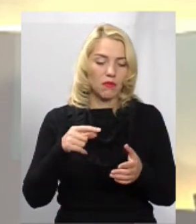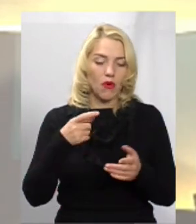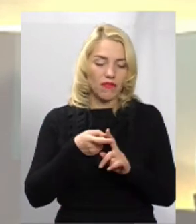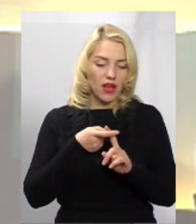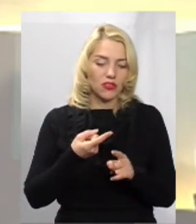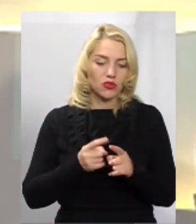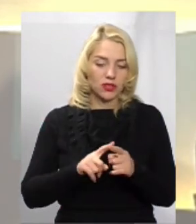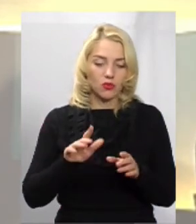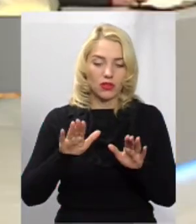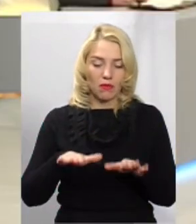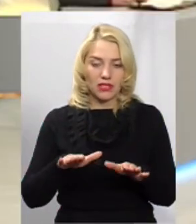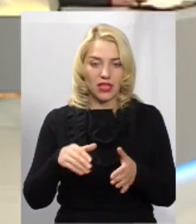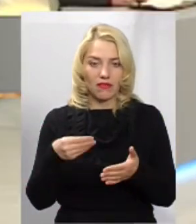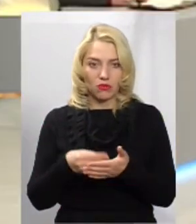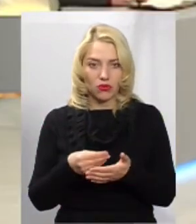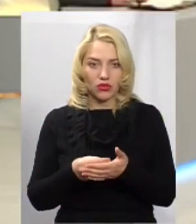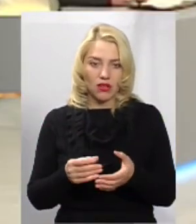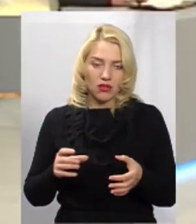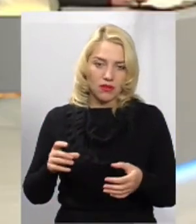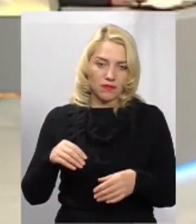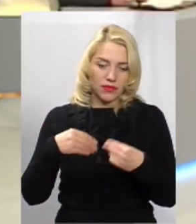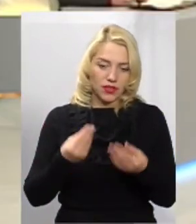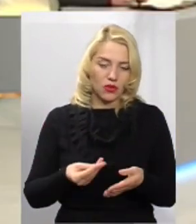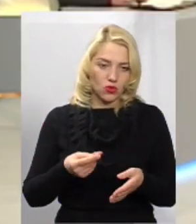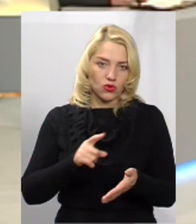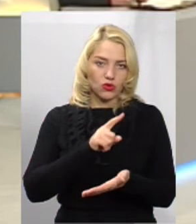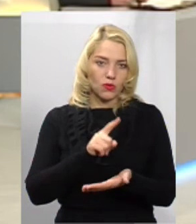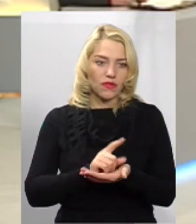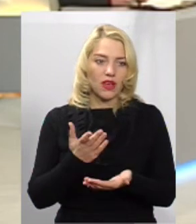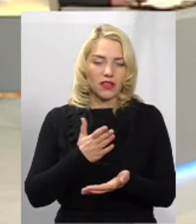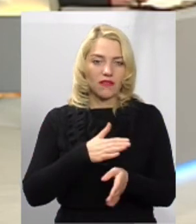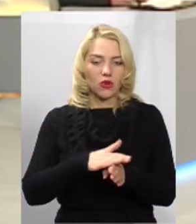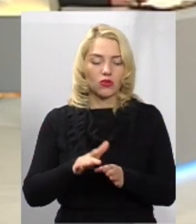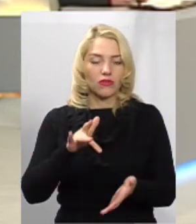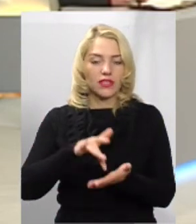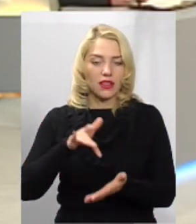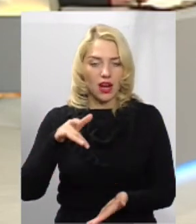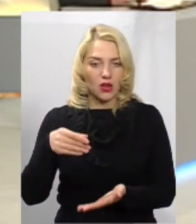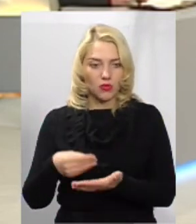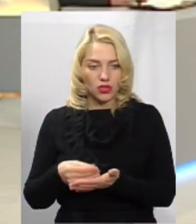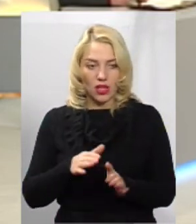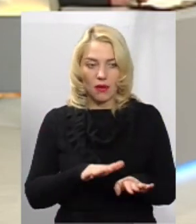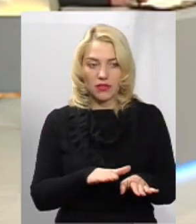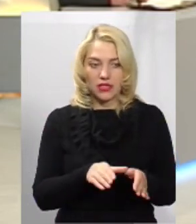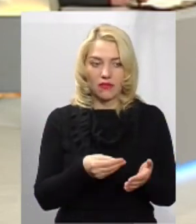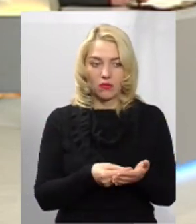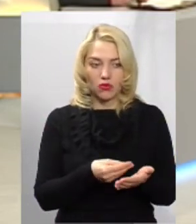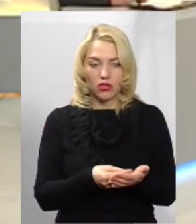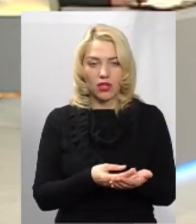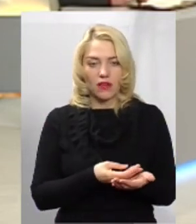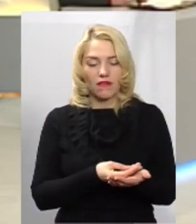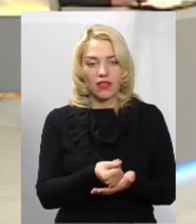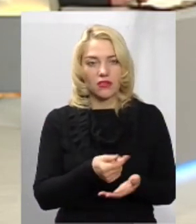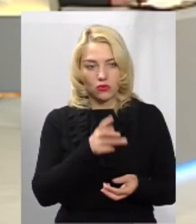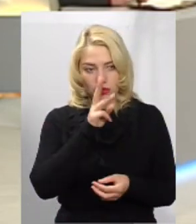кожним роком все більше і більше довішають зобов'язань, які завжди виконував центральний бюджет. Місцеві бюджети фінансують